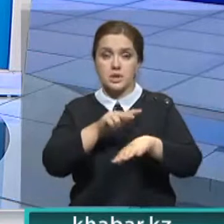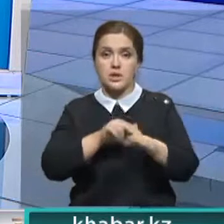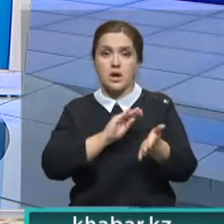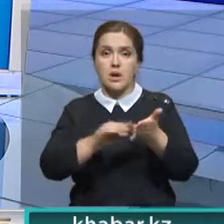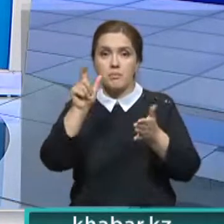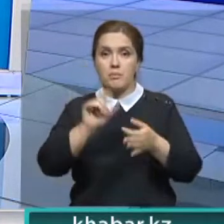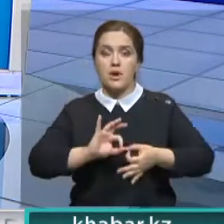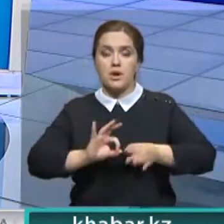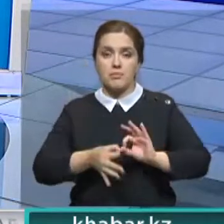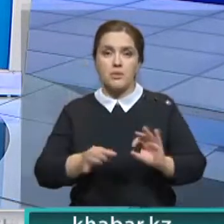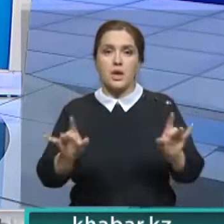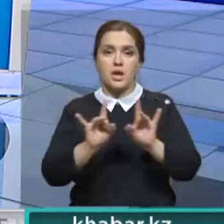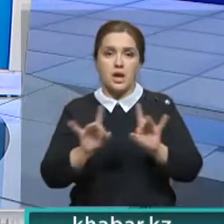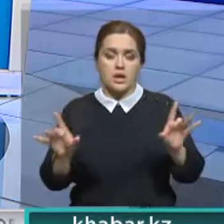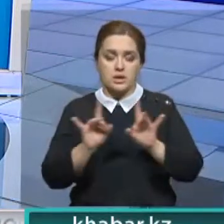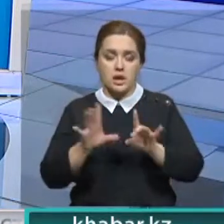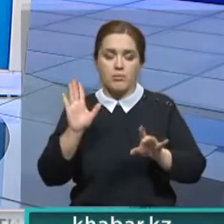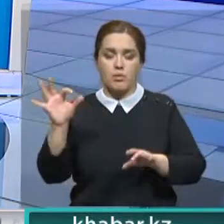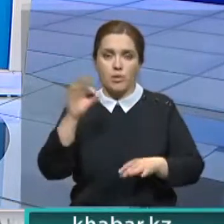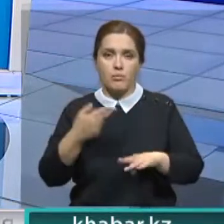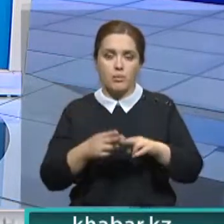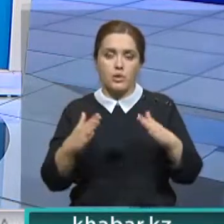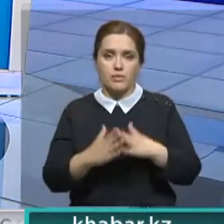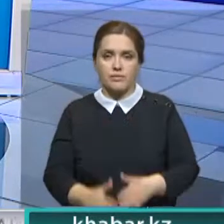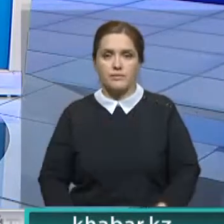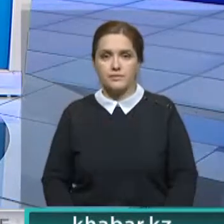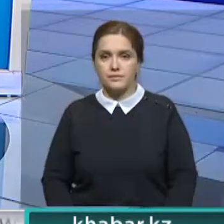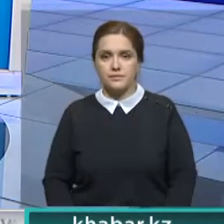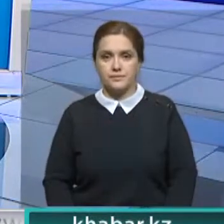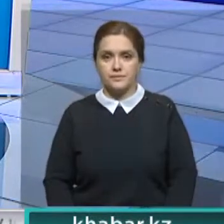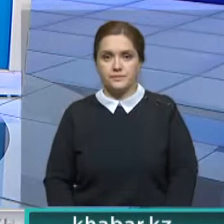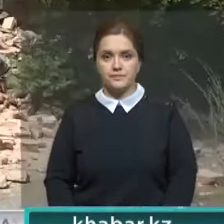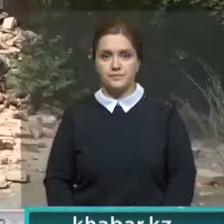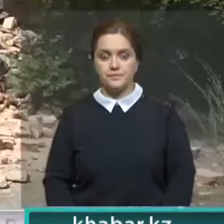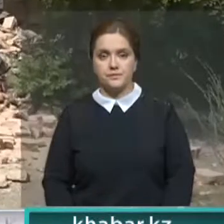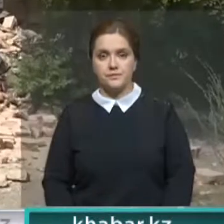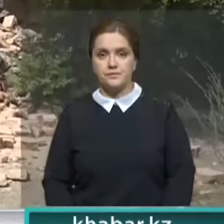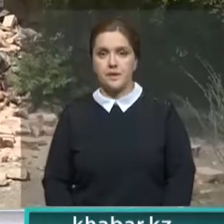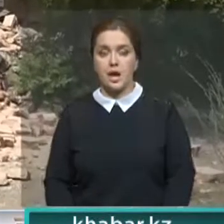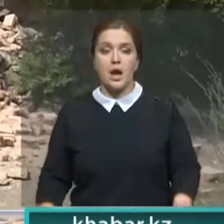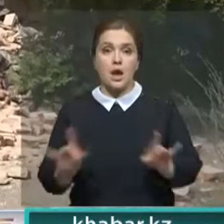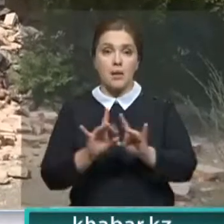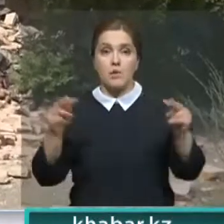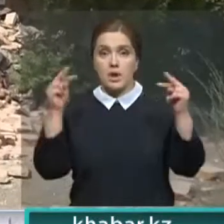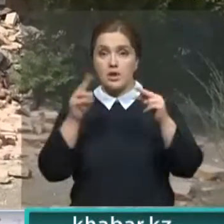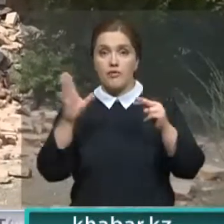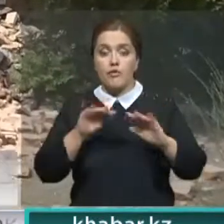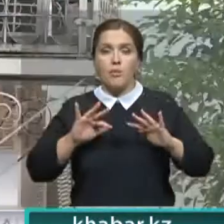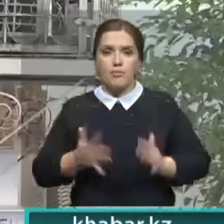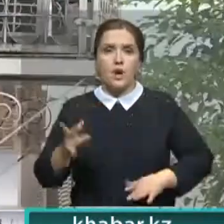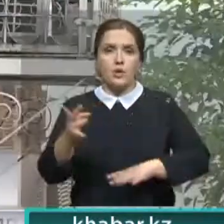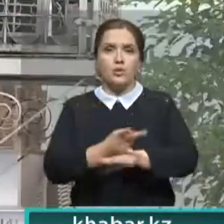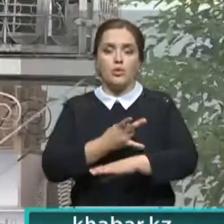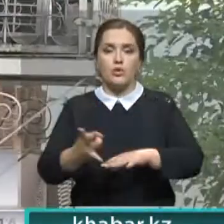полицейские. А Семутешева о судьбе многострадального особняка. По словам очевидцев, все произошло глубокой